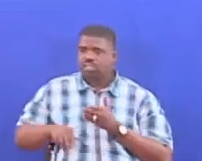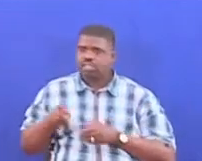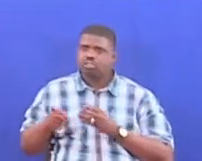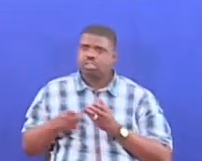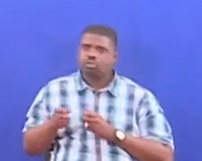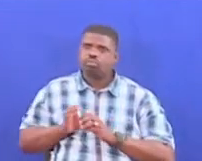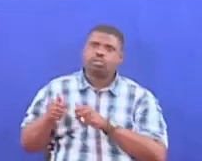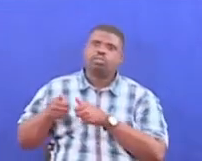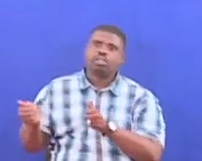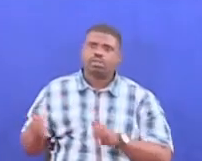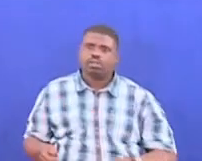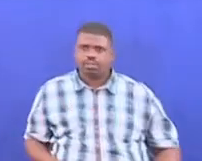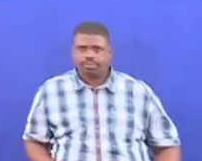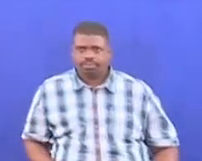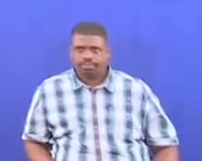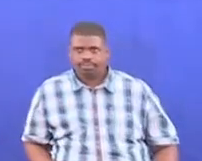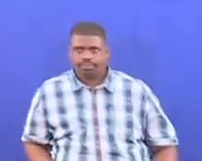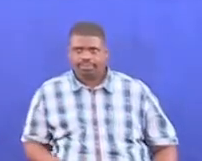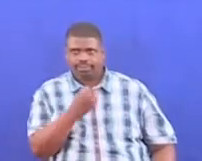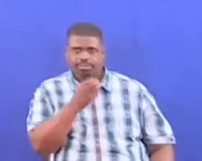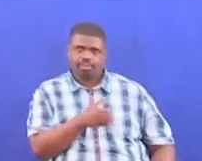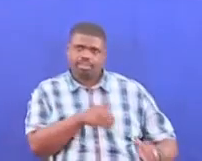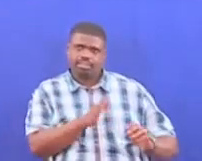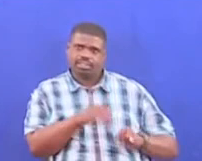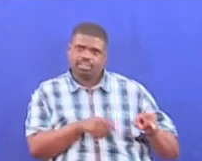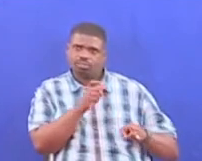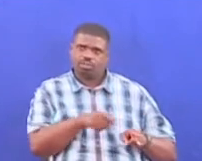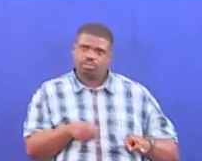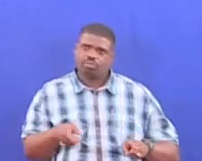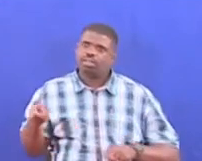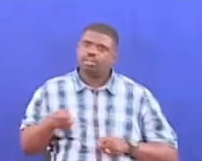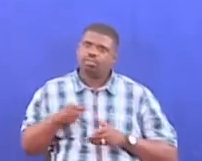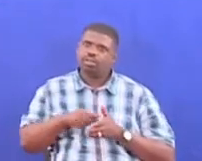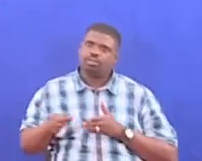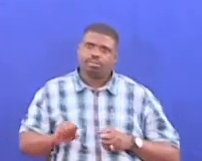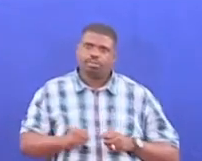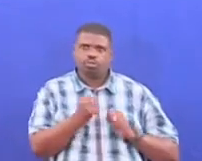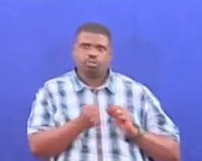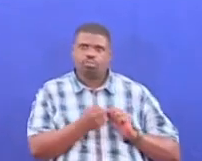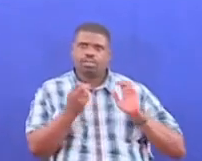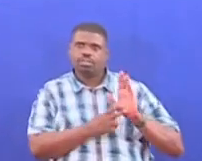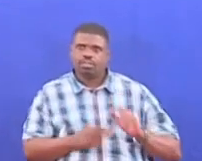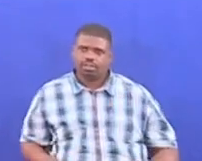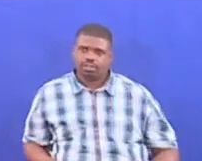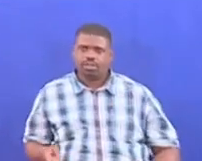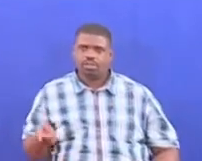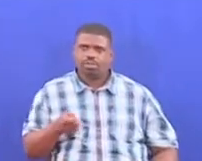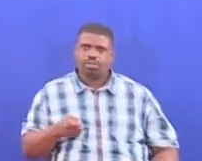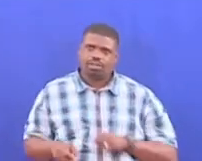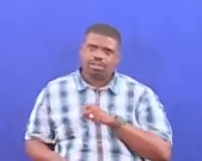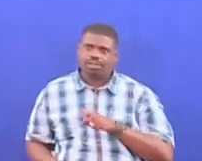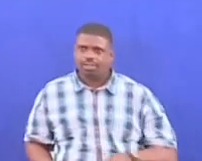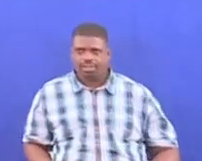nitakumizenu wenyewe Mwishuma Mwishuma Mwishuma Mwishuma Mwishuma Nambaya zaidi Ayo watu wakua na adeni Wakalipiwa adeni bilyoni kuminasaba Kodi wa maondoleo kwenye zile